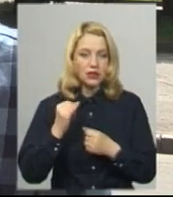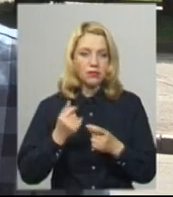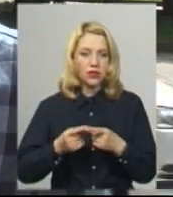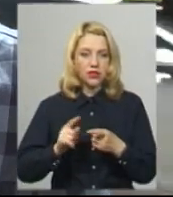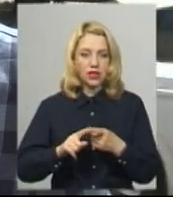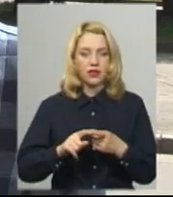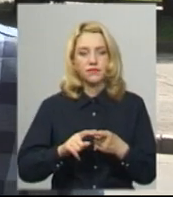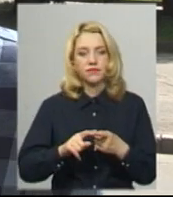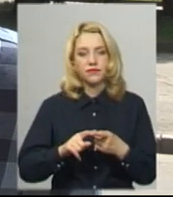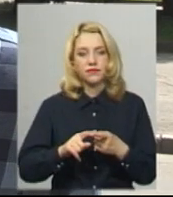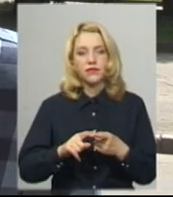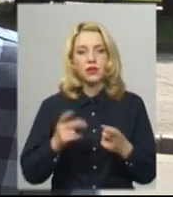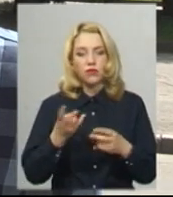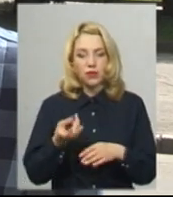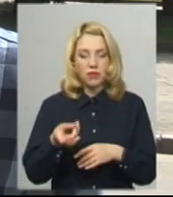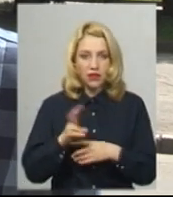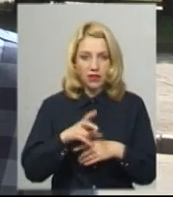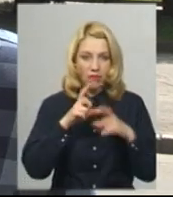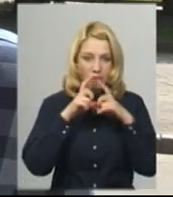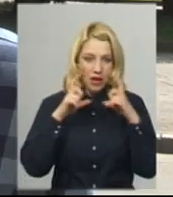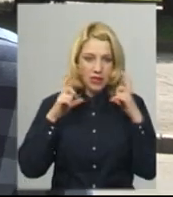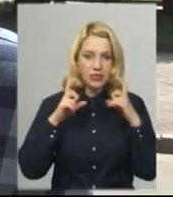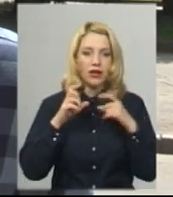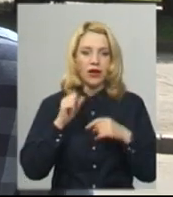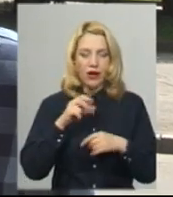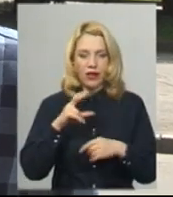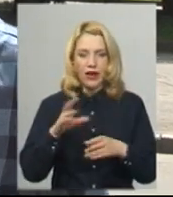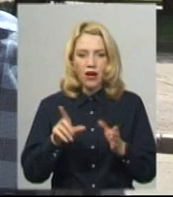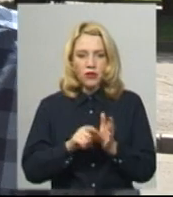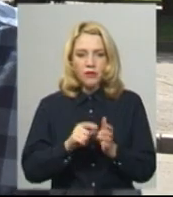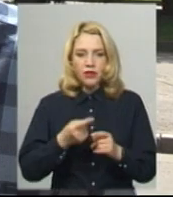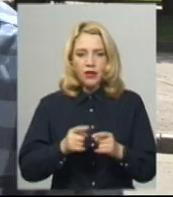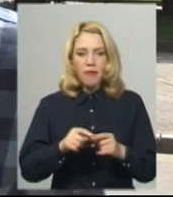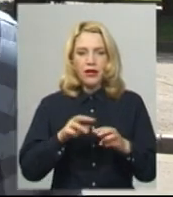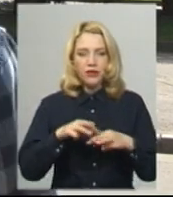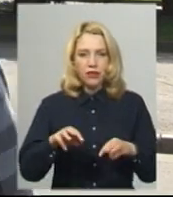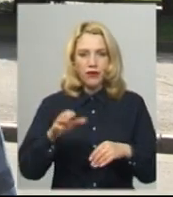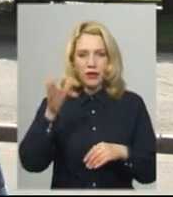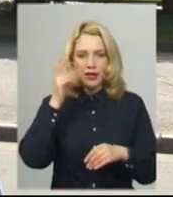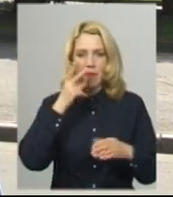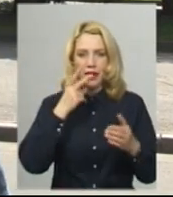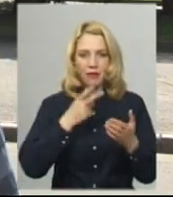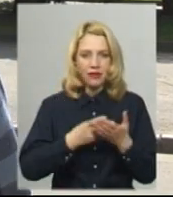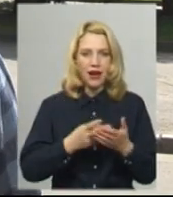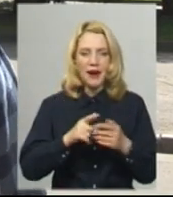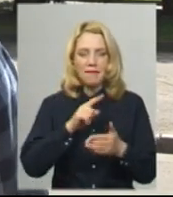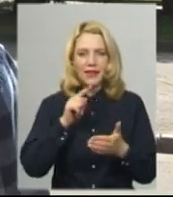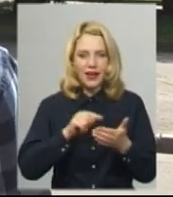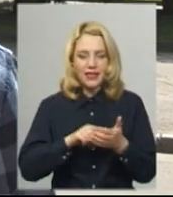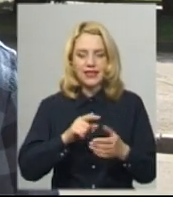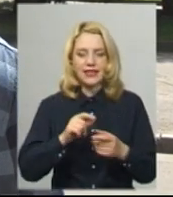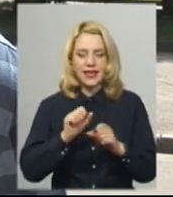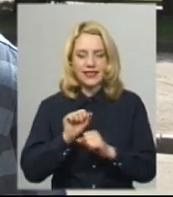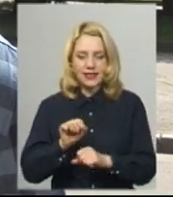безпосередньо мають і прийти в захисній масці, але разом з тим Міністерство освіти передбачає придбання захисних